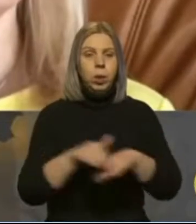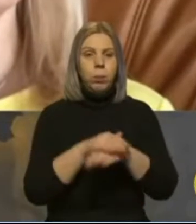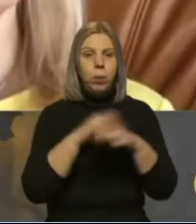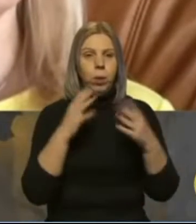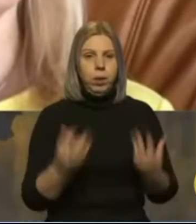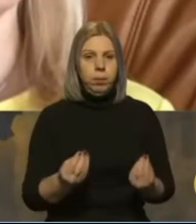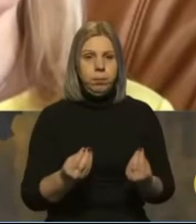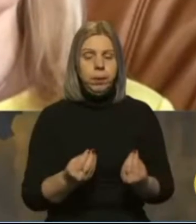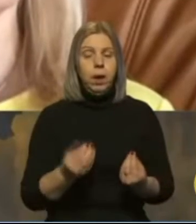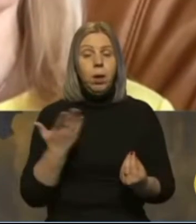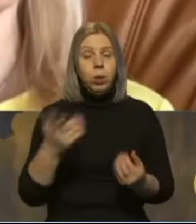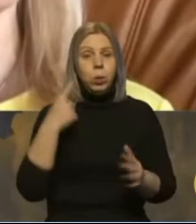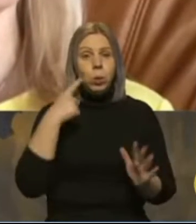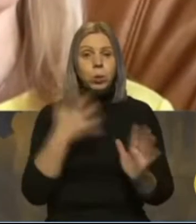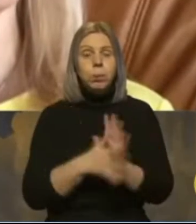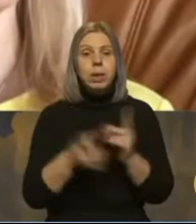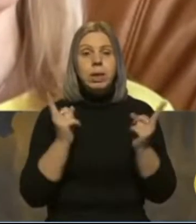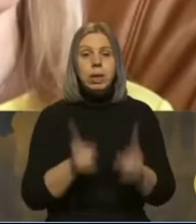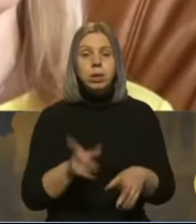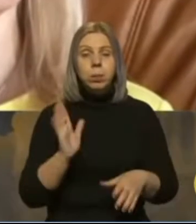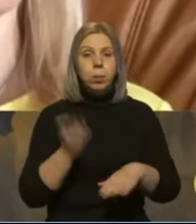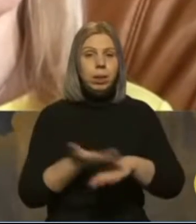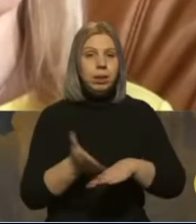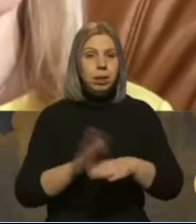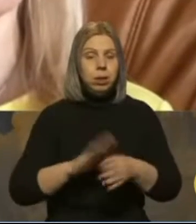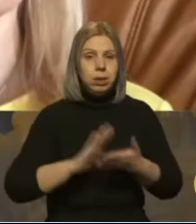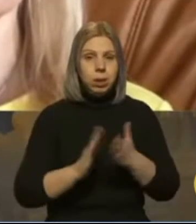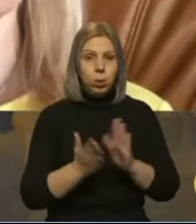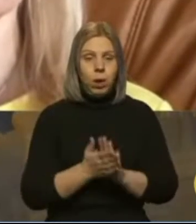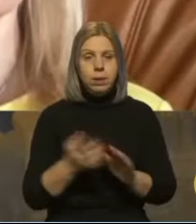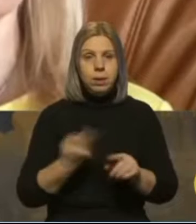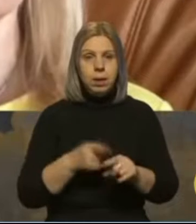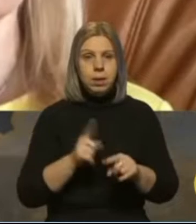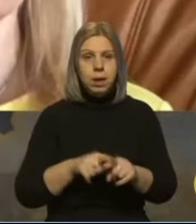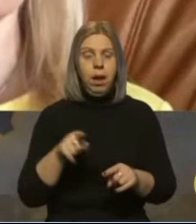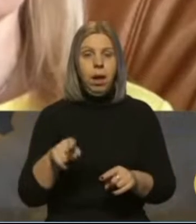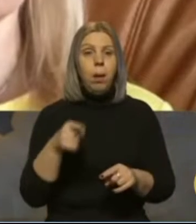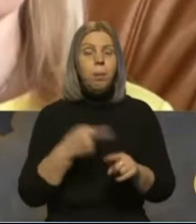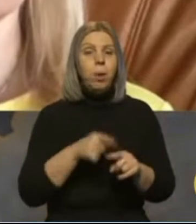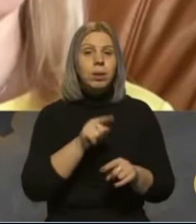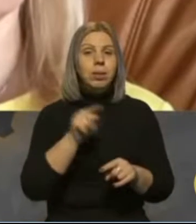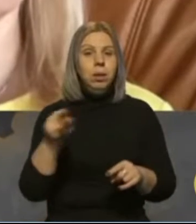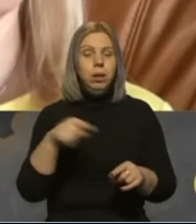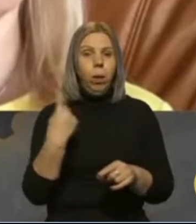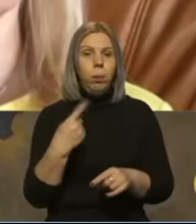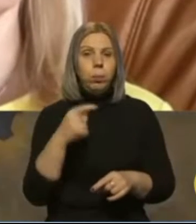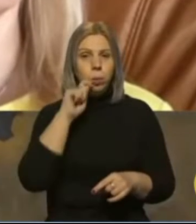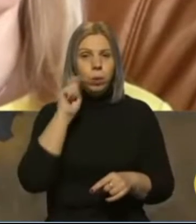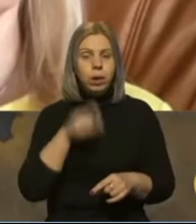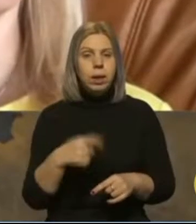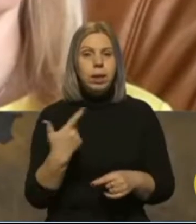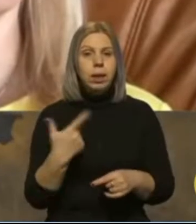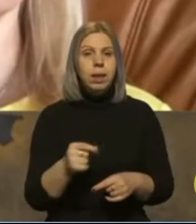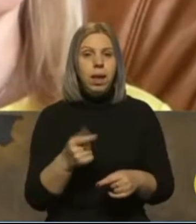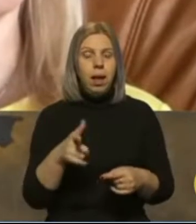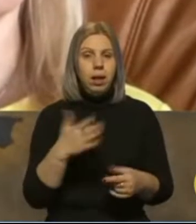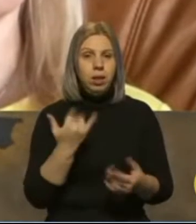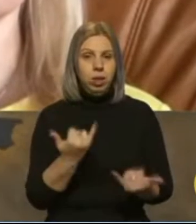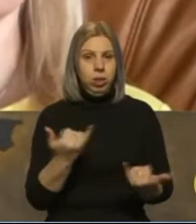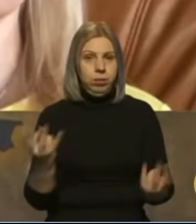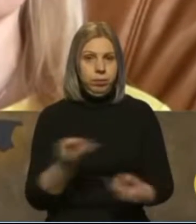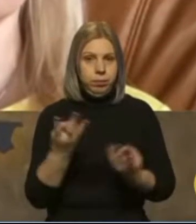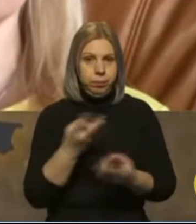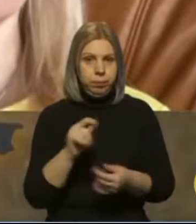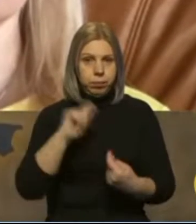Доброго дня. От розуміємо, що дійсно буде найскладніша ситуація. Це в тих областях України, де тривають активні